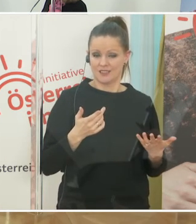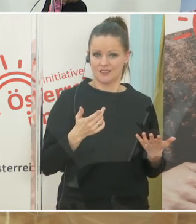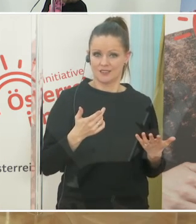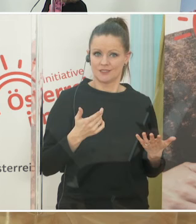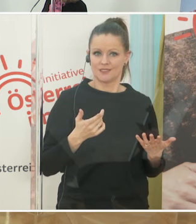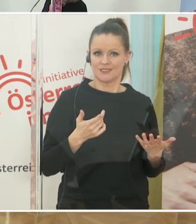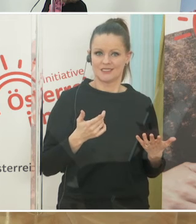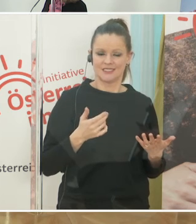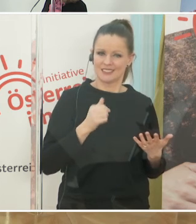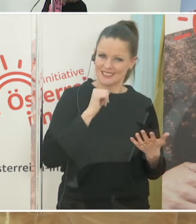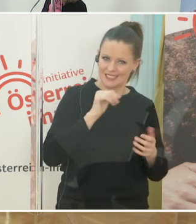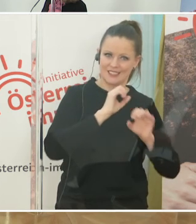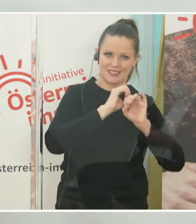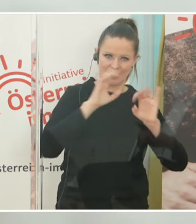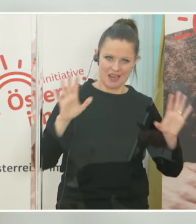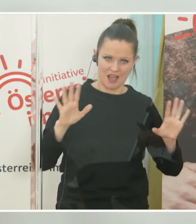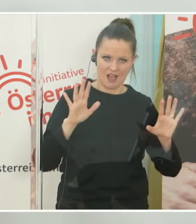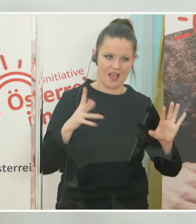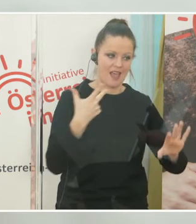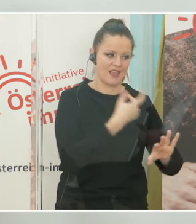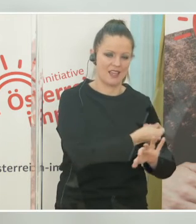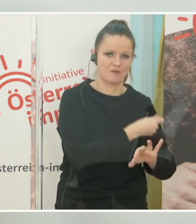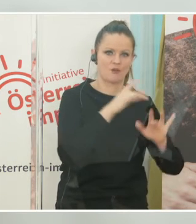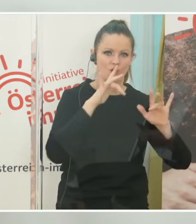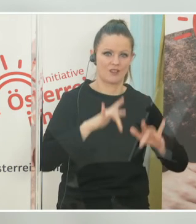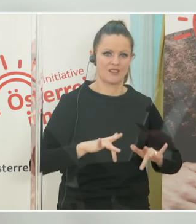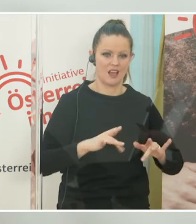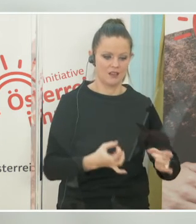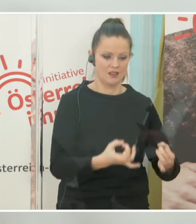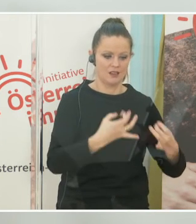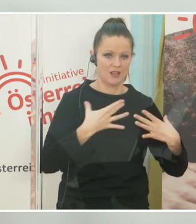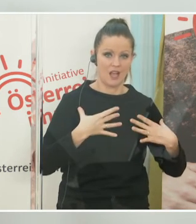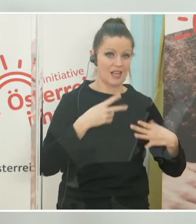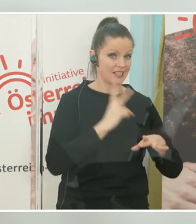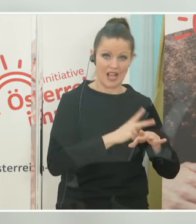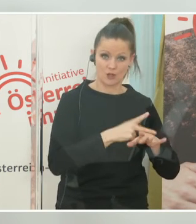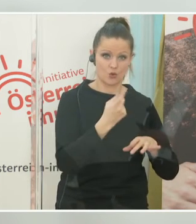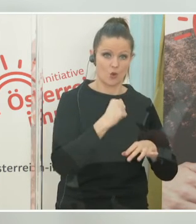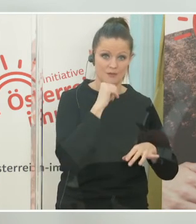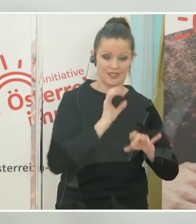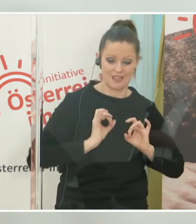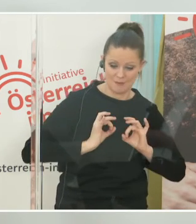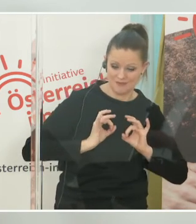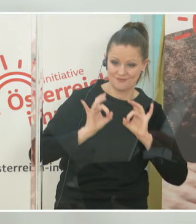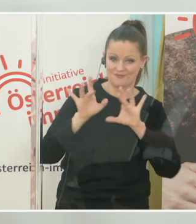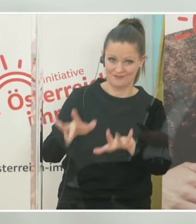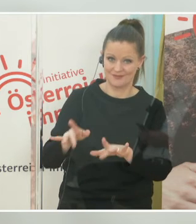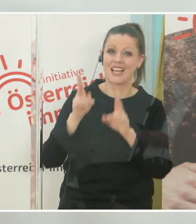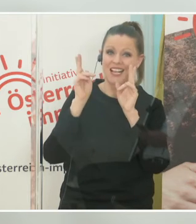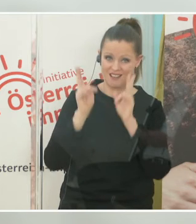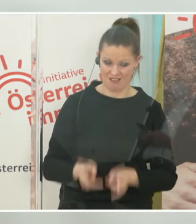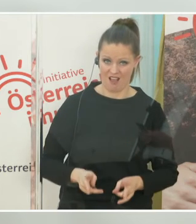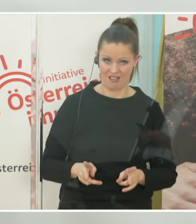trotzdem infektiös sein können für ihre Umgebung. Allerdings verdichten sich zunehmend die Hinweise aus